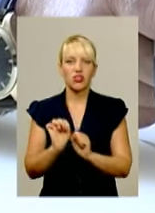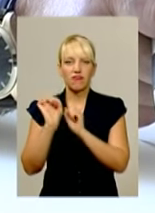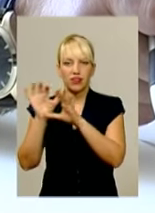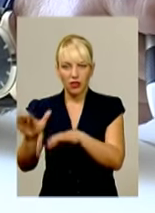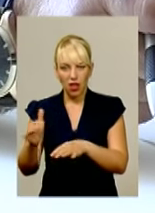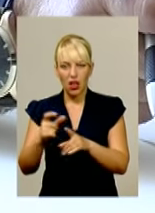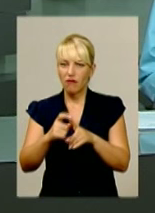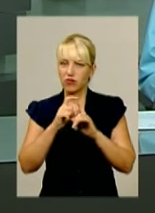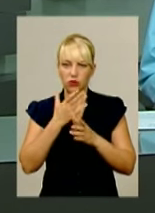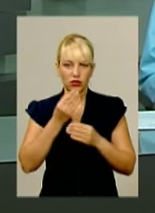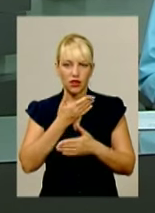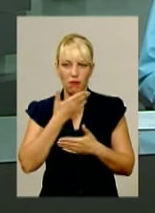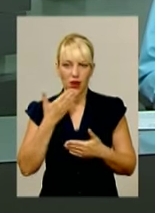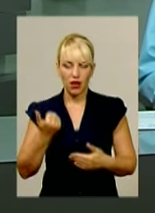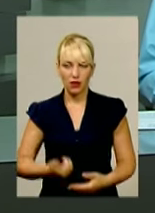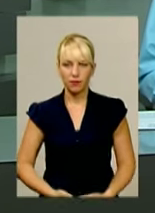не отримали.